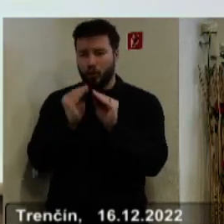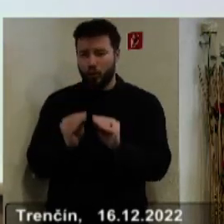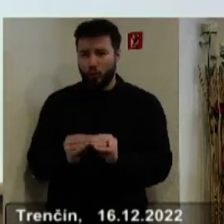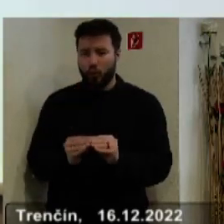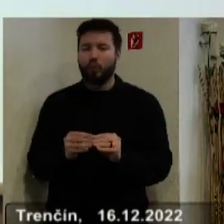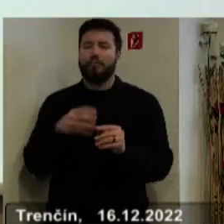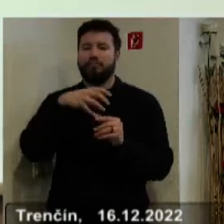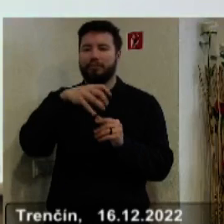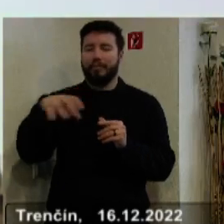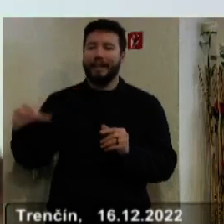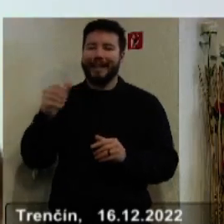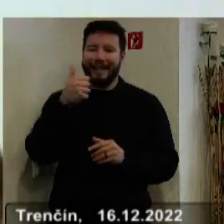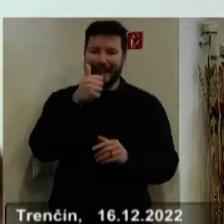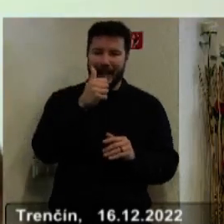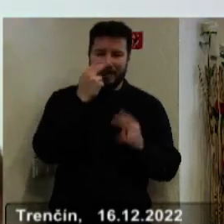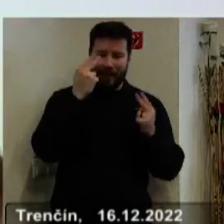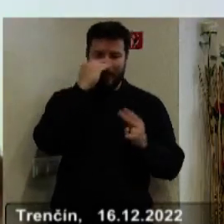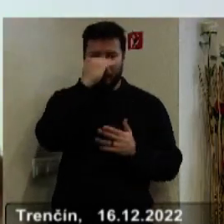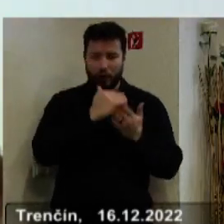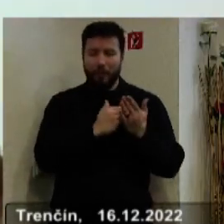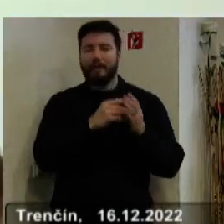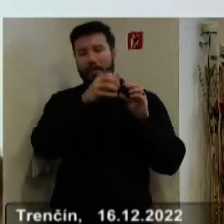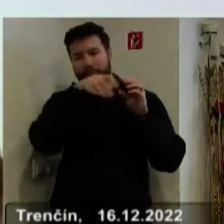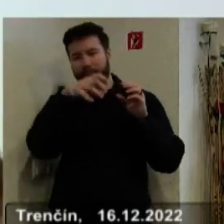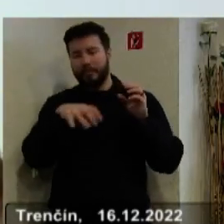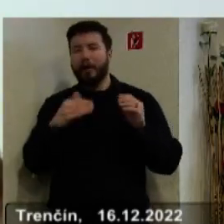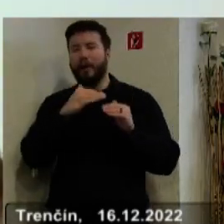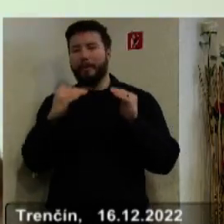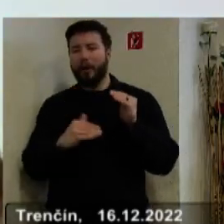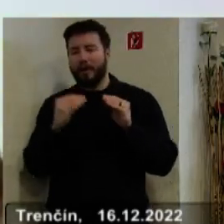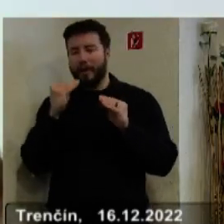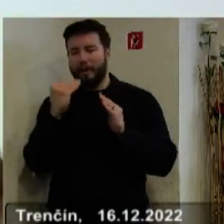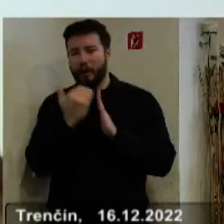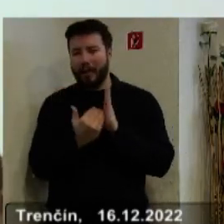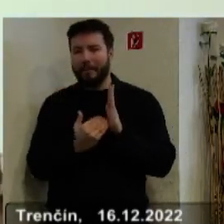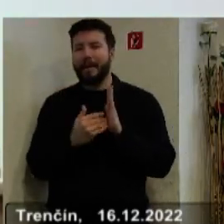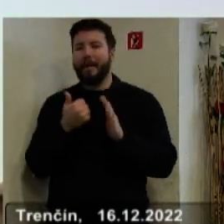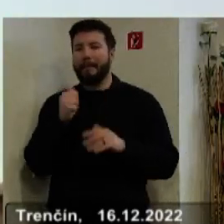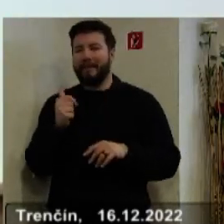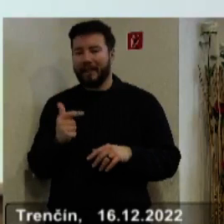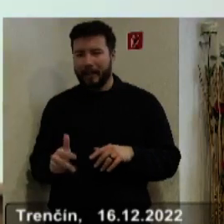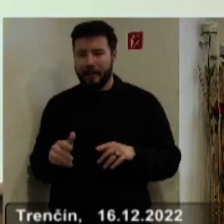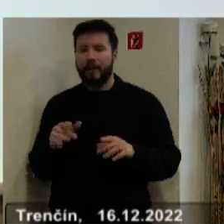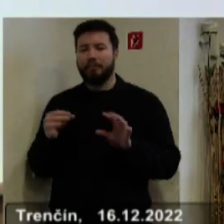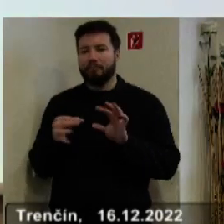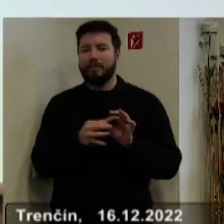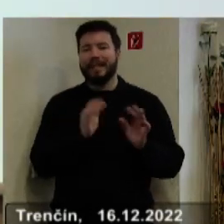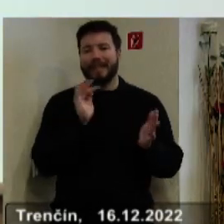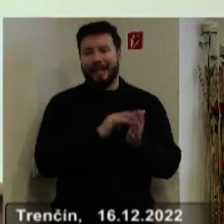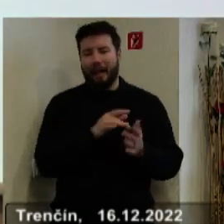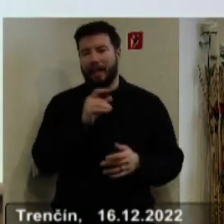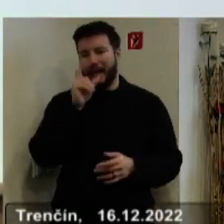programov, členených na podprogramy a prvky, ktoré zohľadňujú zámery a ciele Trenčanského samozprávneho kraja.